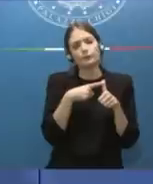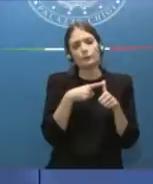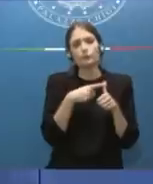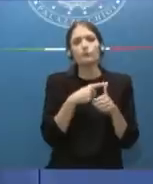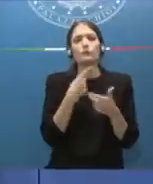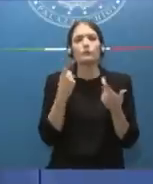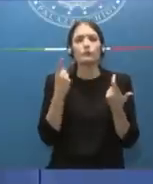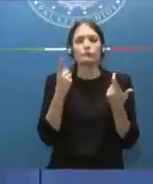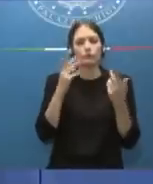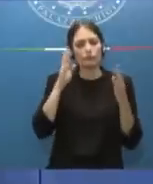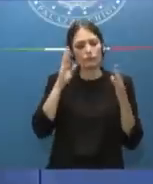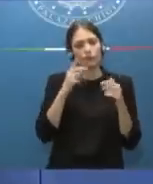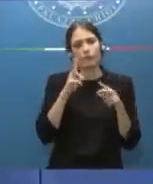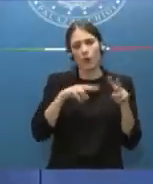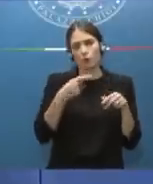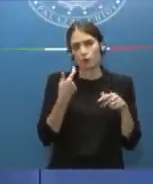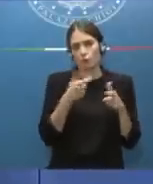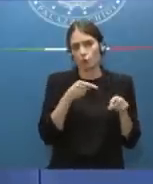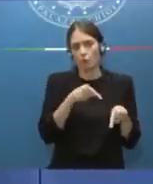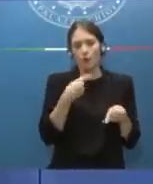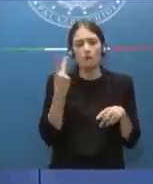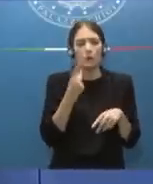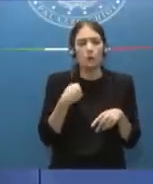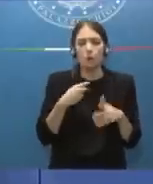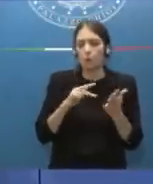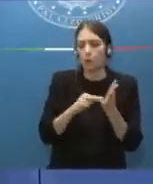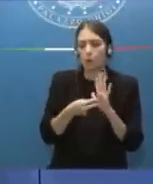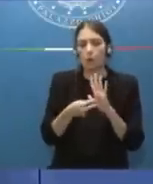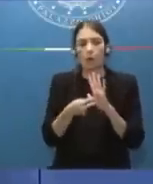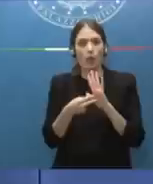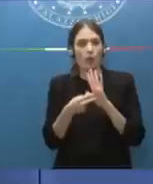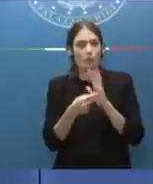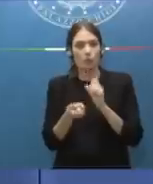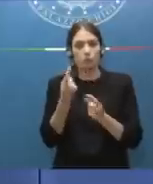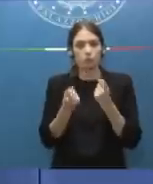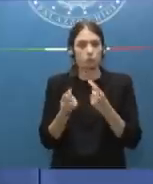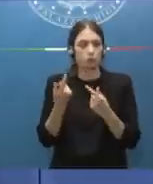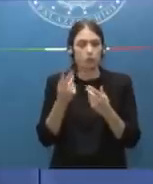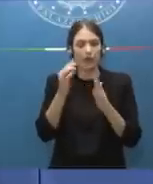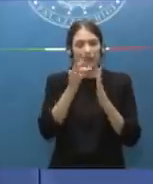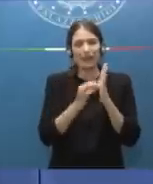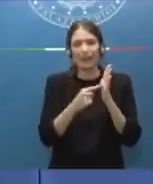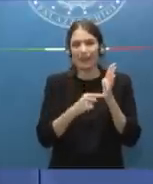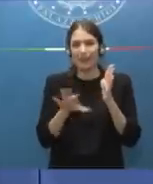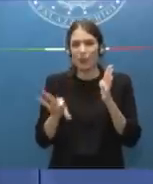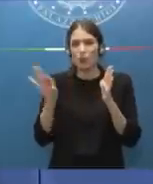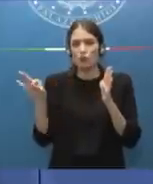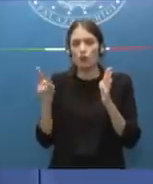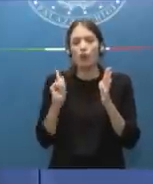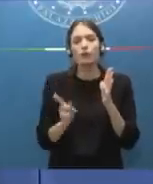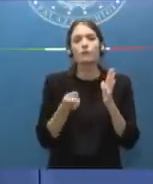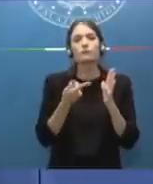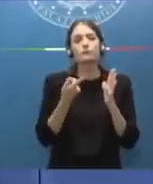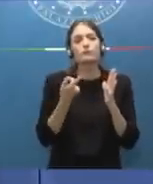nel merito, però io non ho incontrato problemi. Il criterio era un criterio dato da